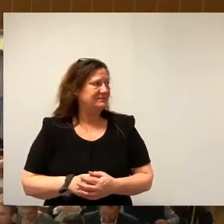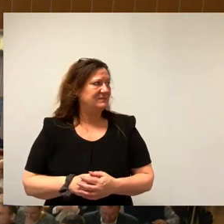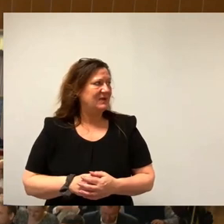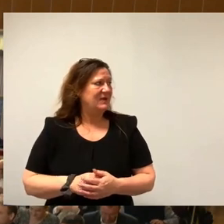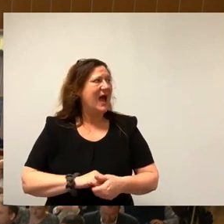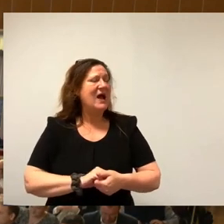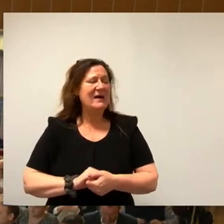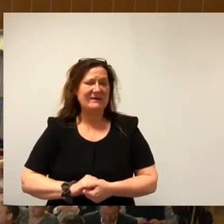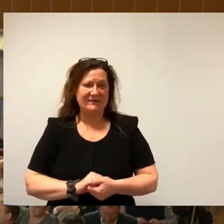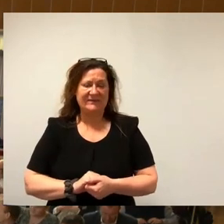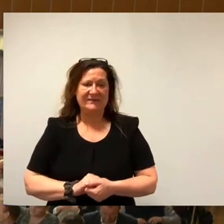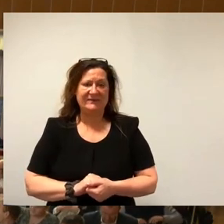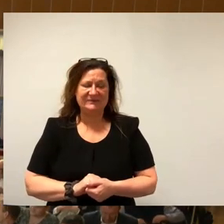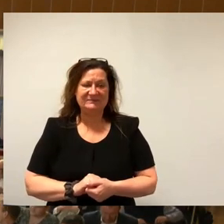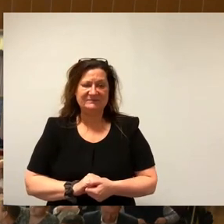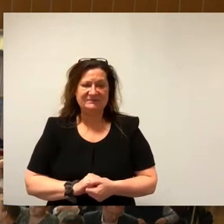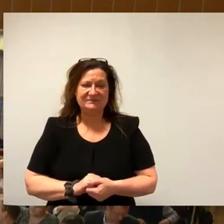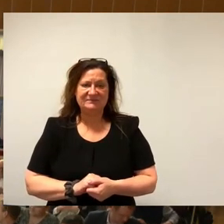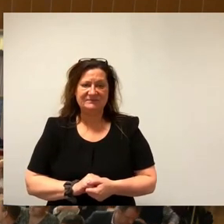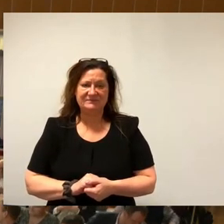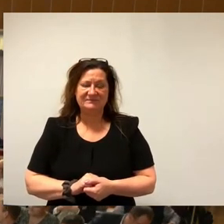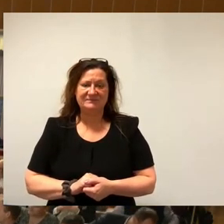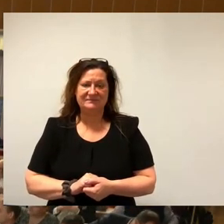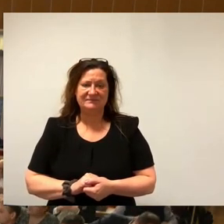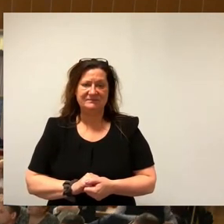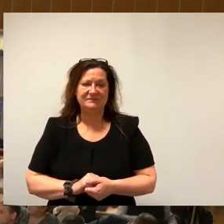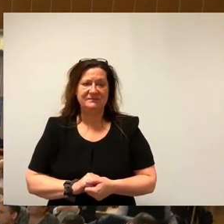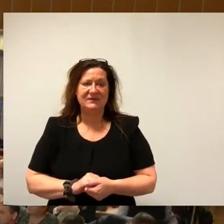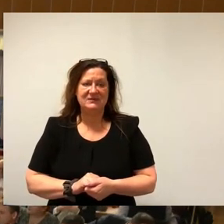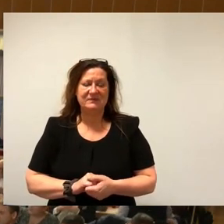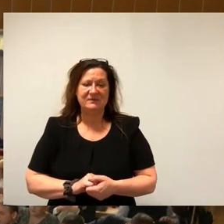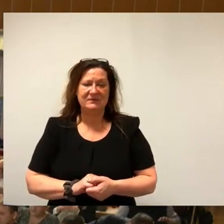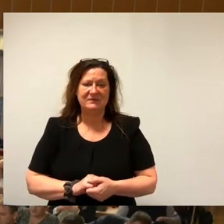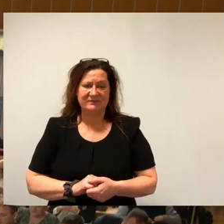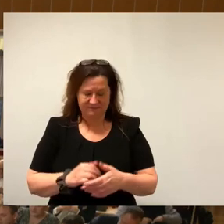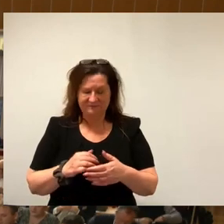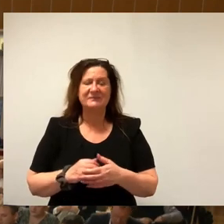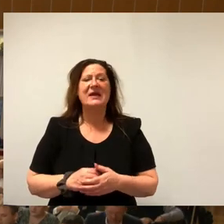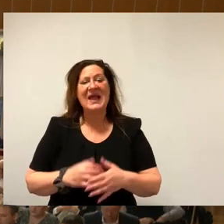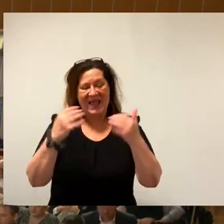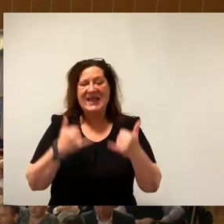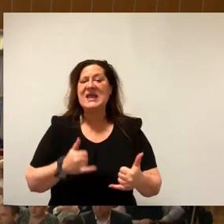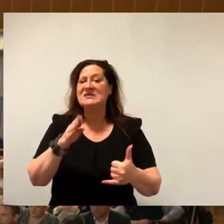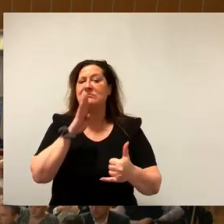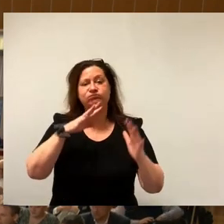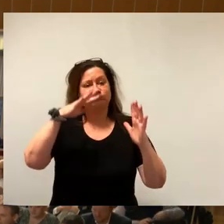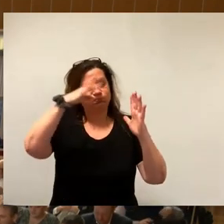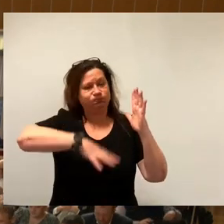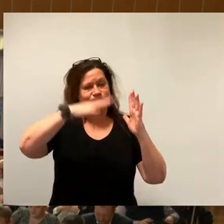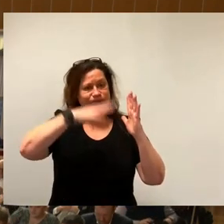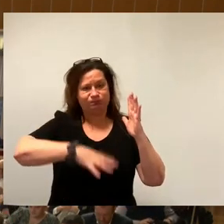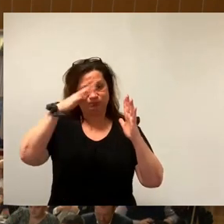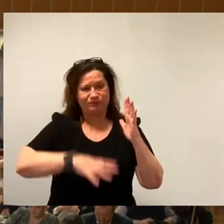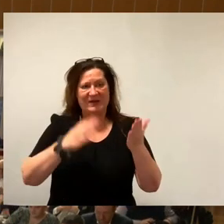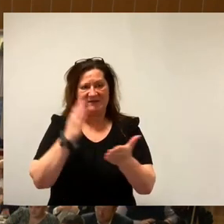So, dann schaue ich nochmal in die Runde. sehe niemanden mehr. Da würde ich sagen, wir schließen die Rednerliste auch ab. Und Frau Dr.